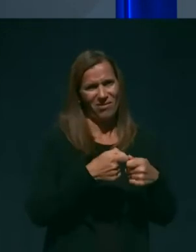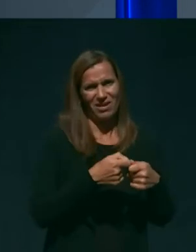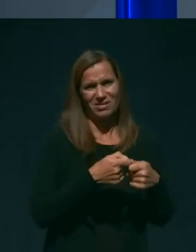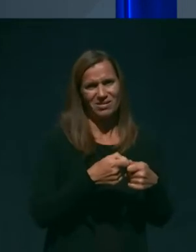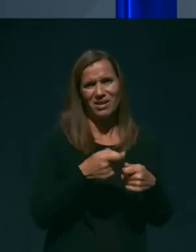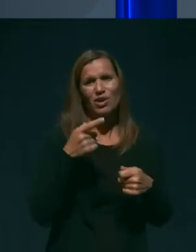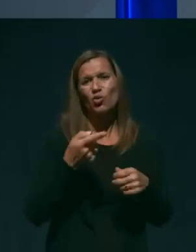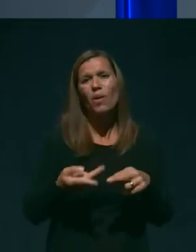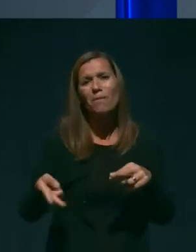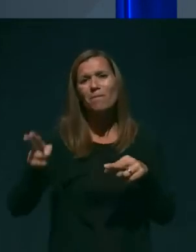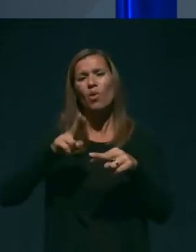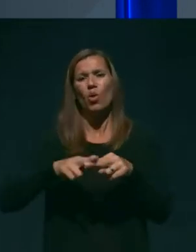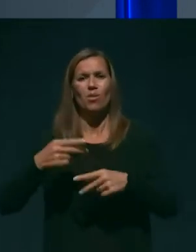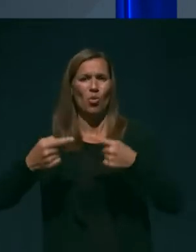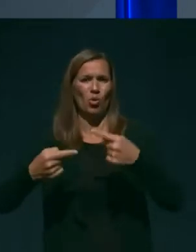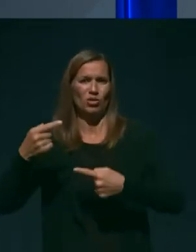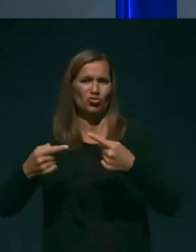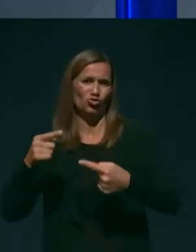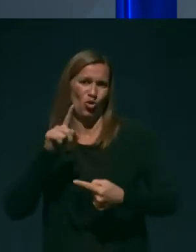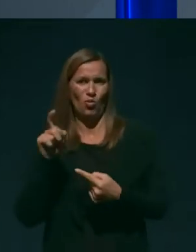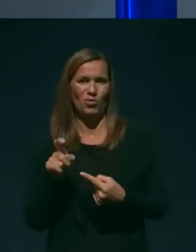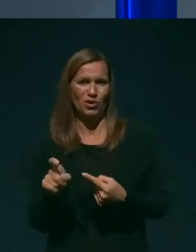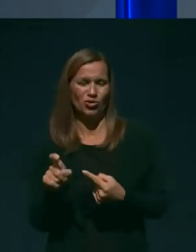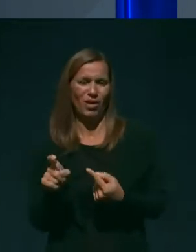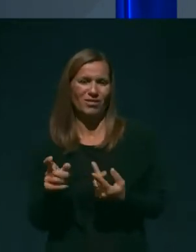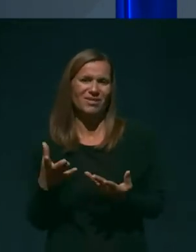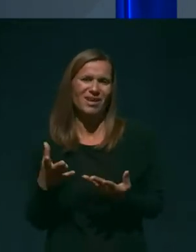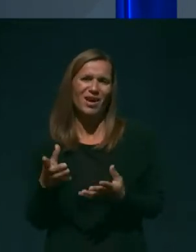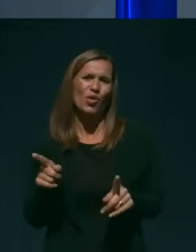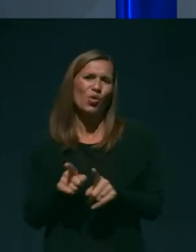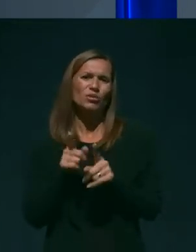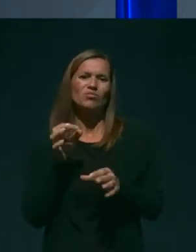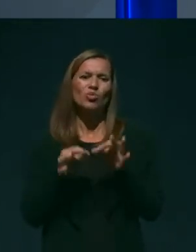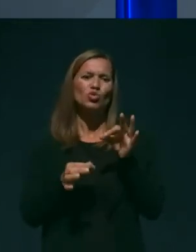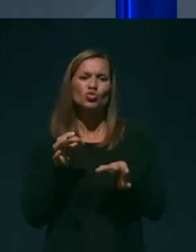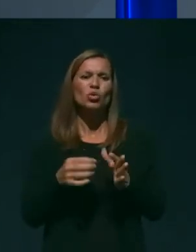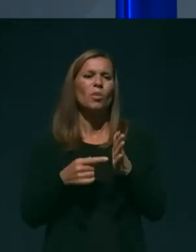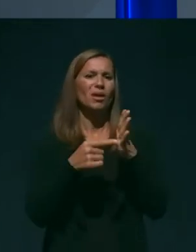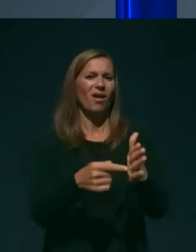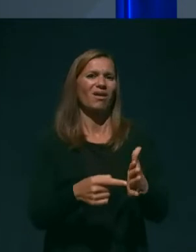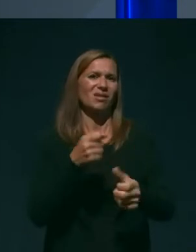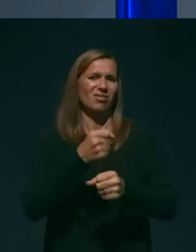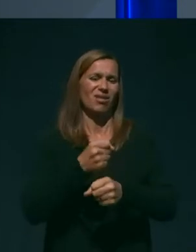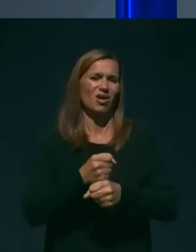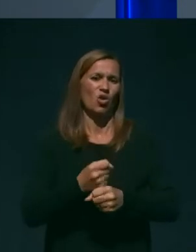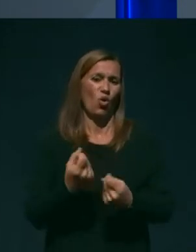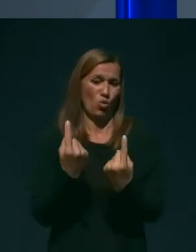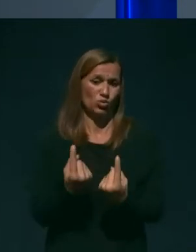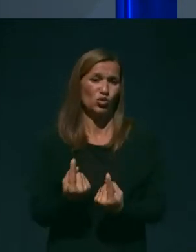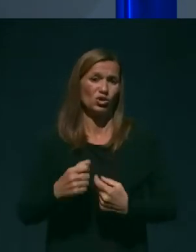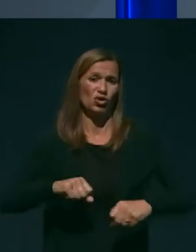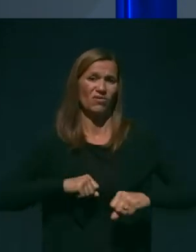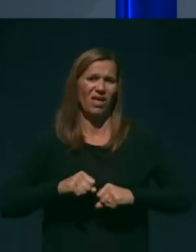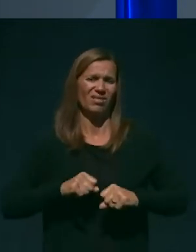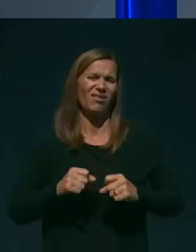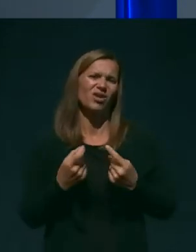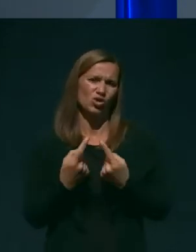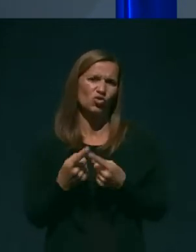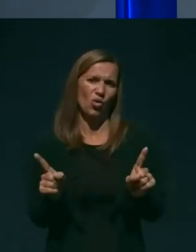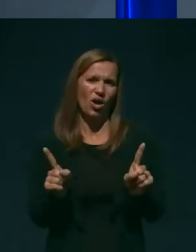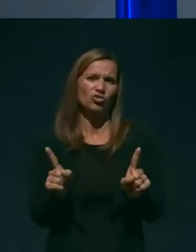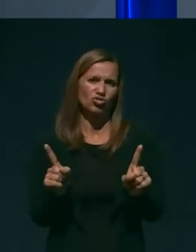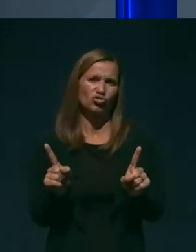nekako skušati prikazati delo obstoječe vlade v drugačni luči. Jaz mislim, da so